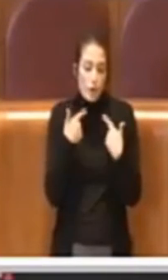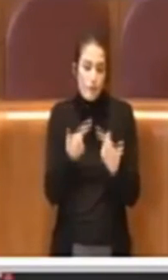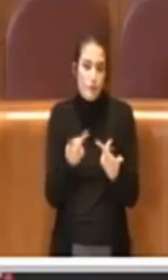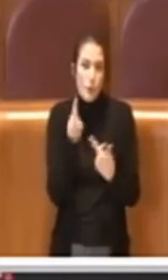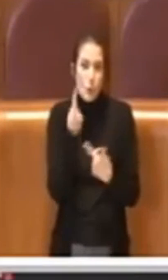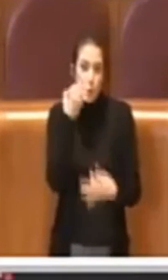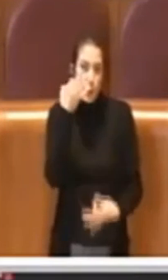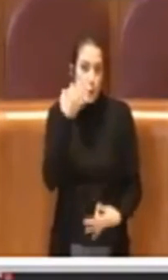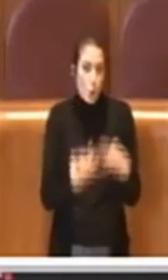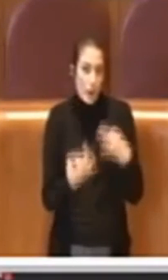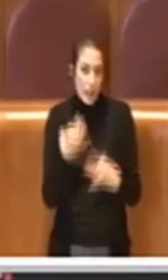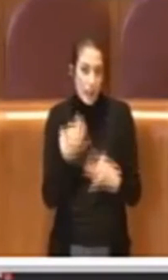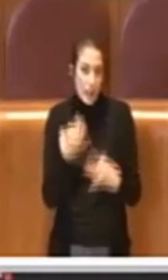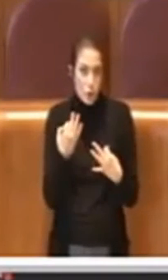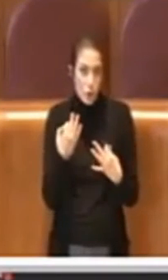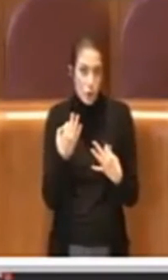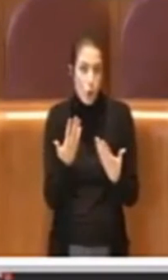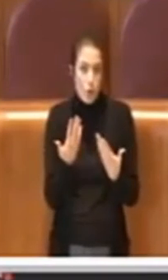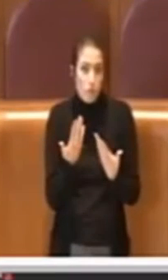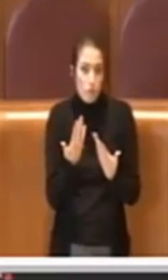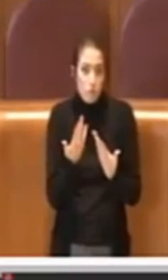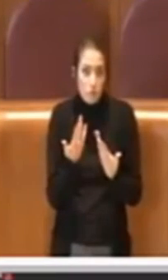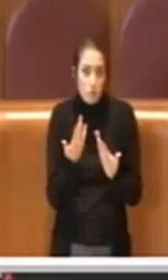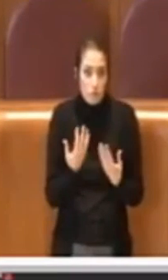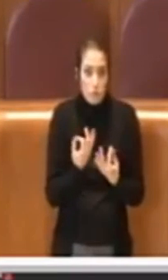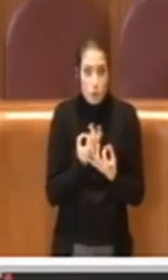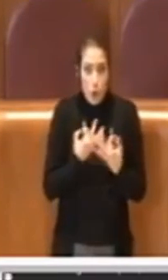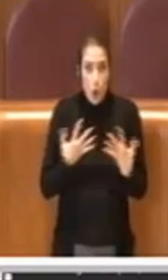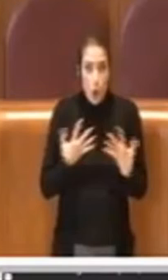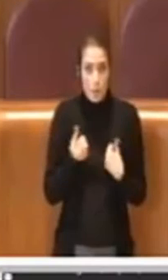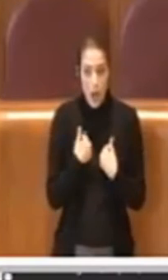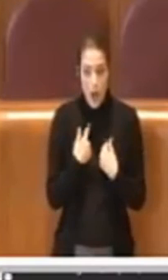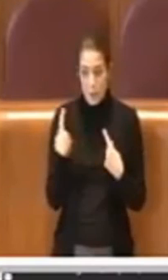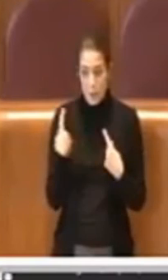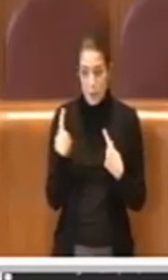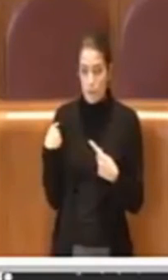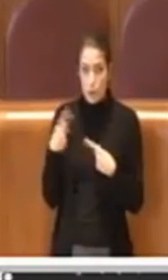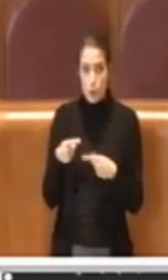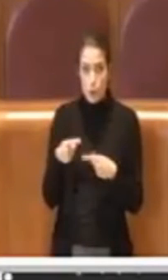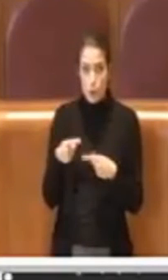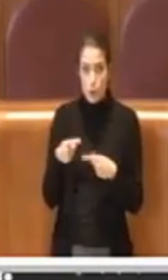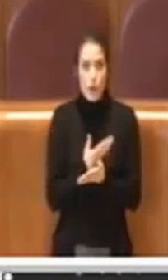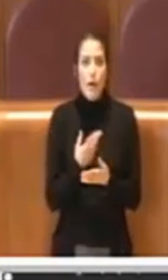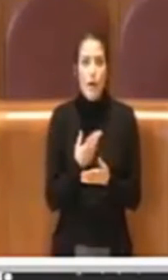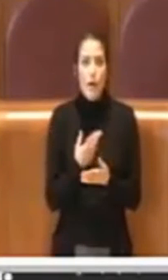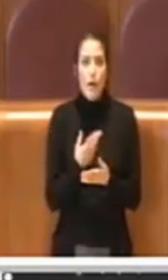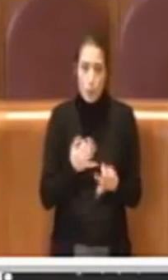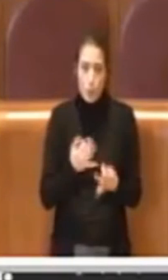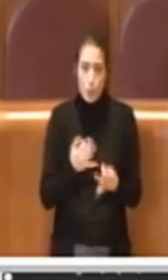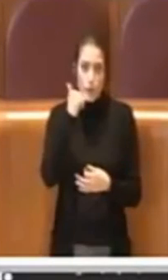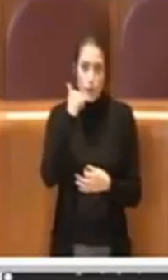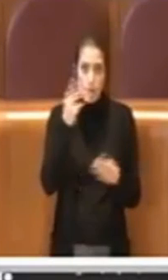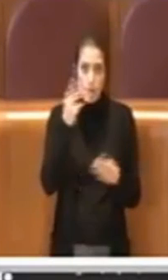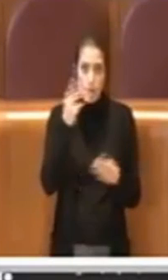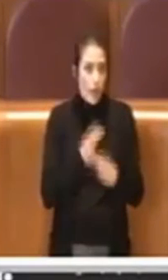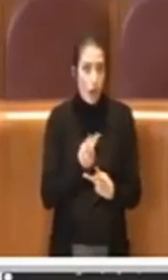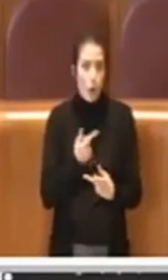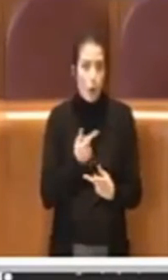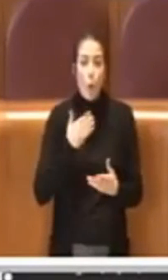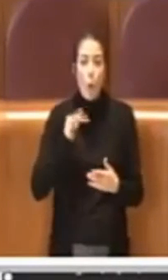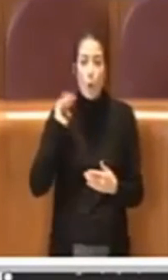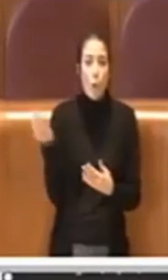giudizio obiettivo rispetto a quello che è stato. Sicuramente non è andato tutto bene, ci sono stati degli aspetti che